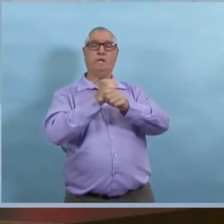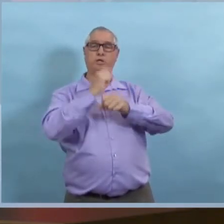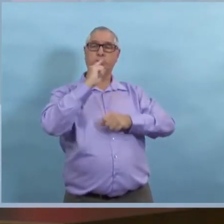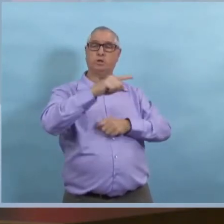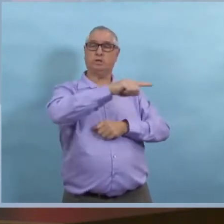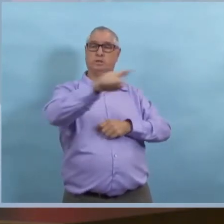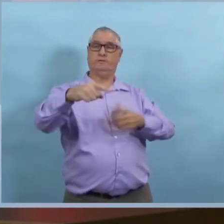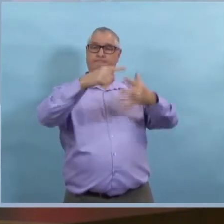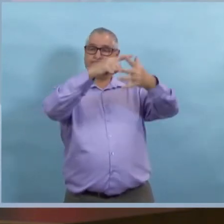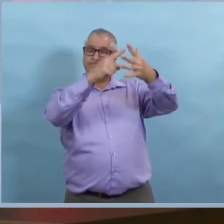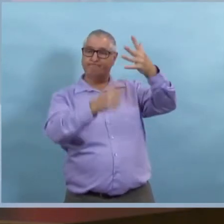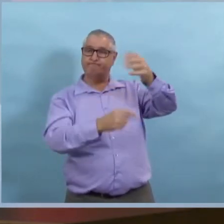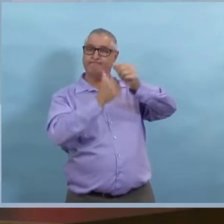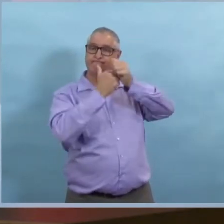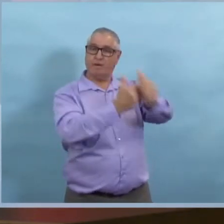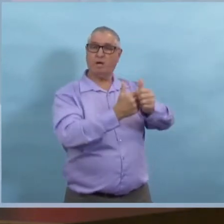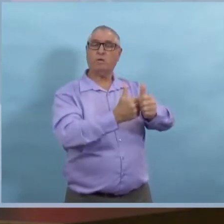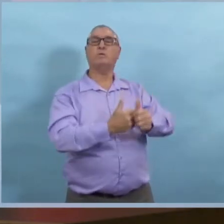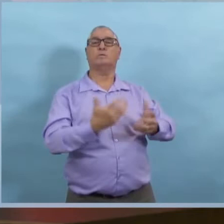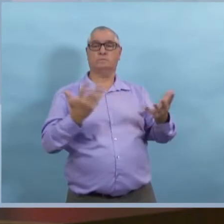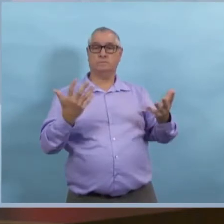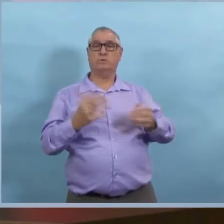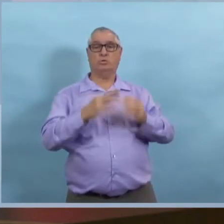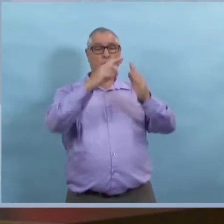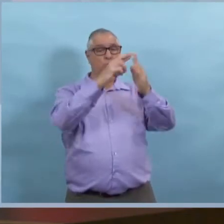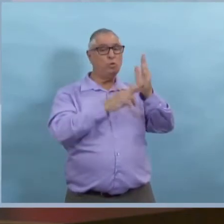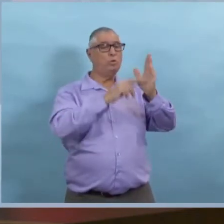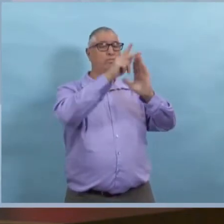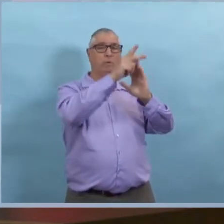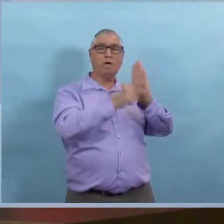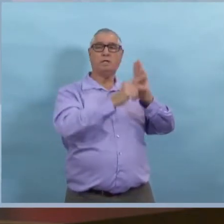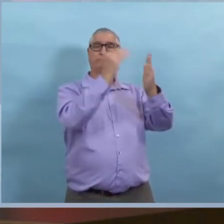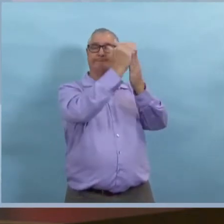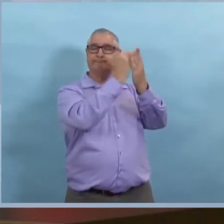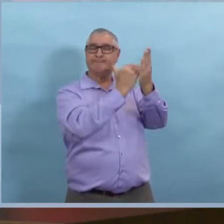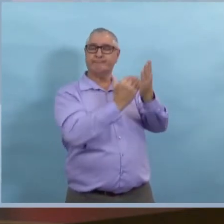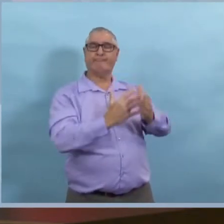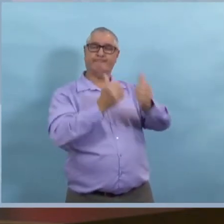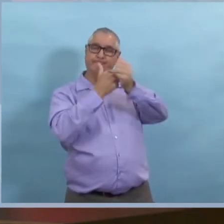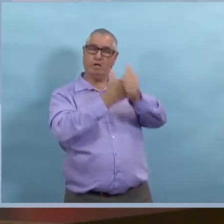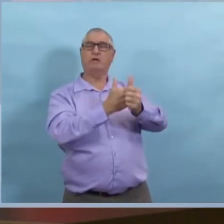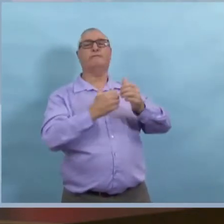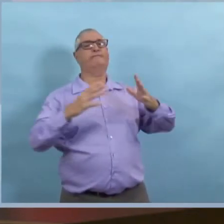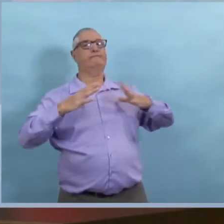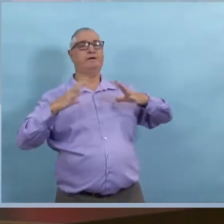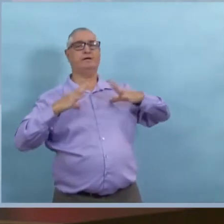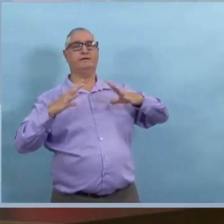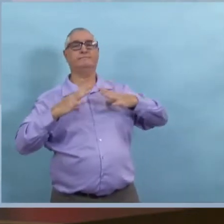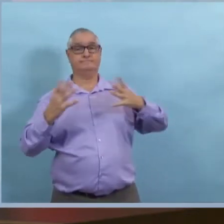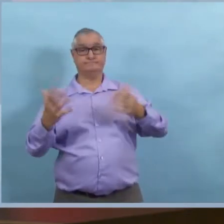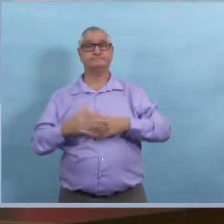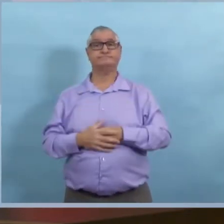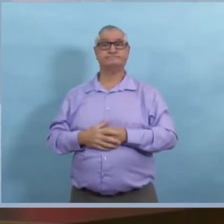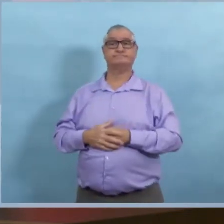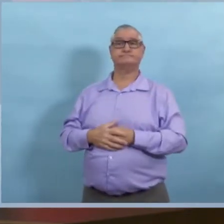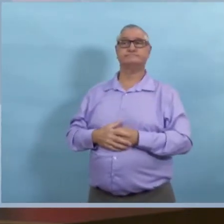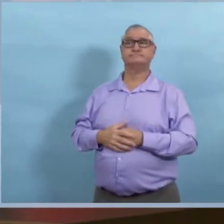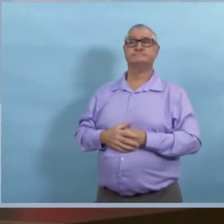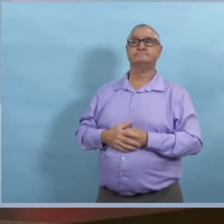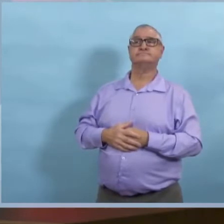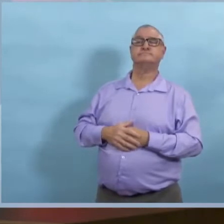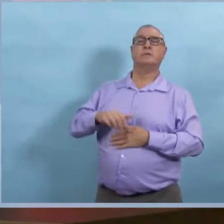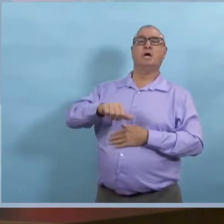virus. Donc, on veut avoir beaucoup de mesures en place pour limiter ça dans ces endroits-là.